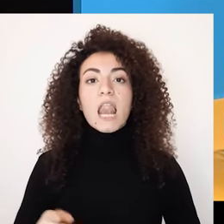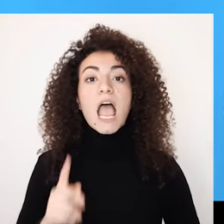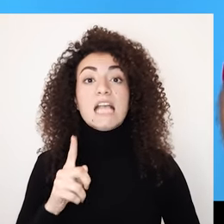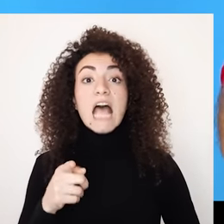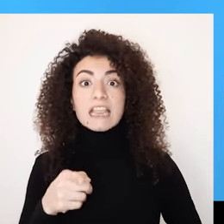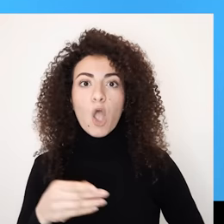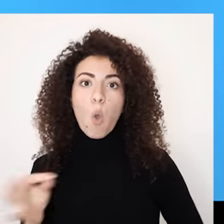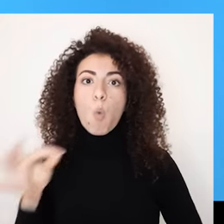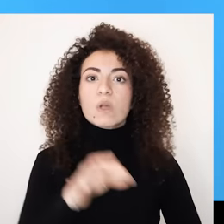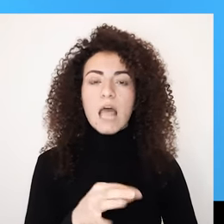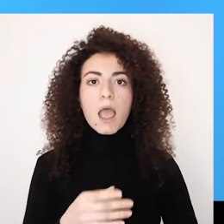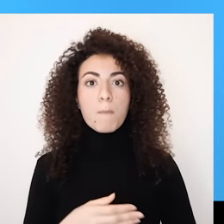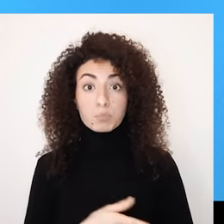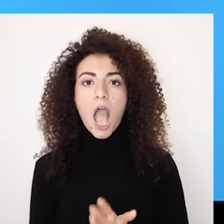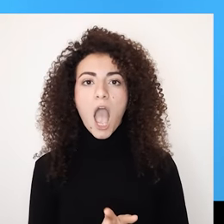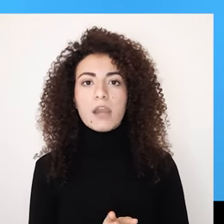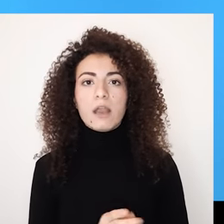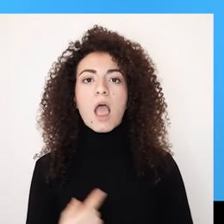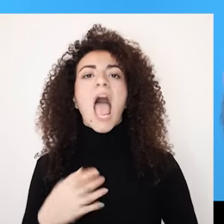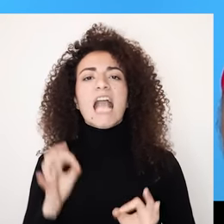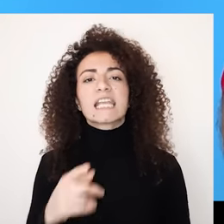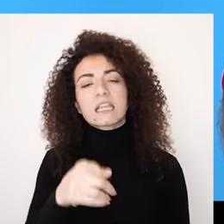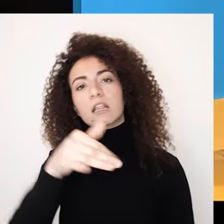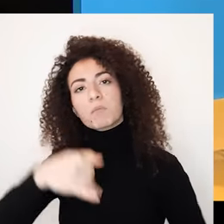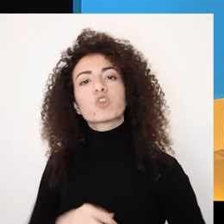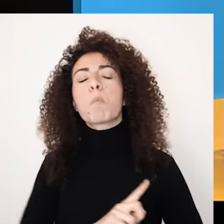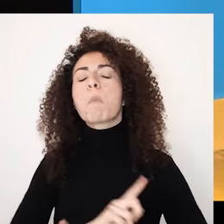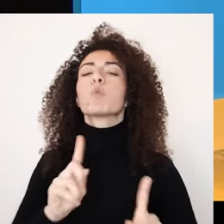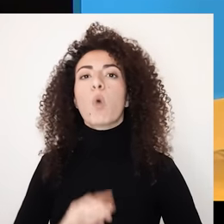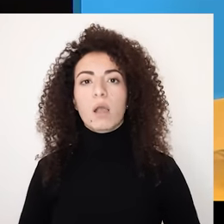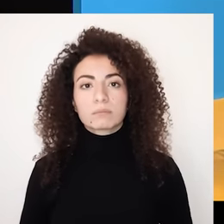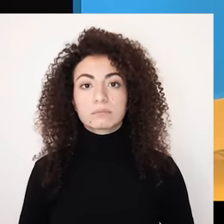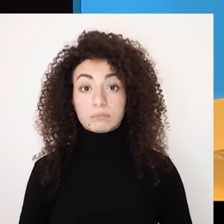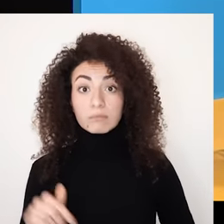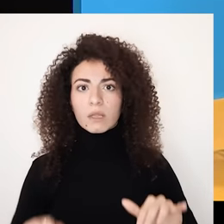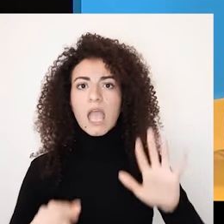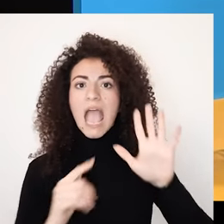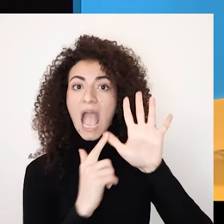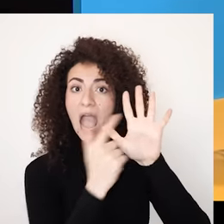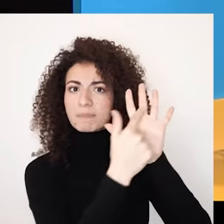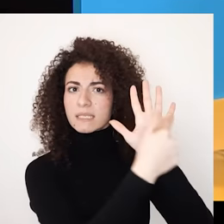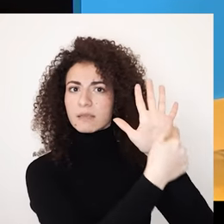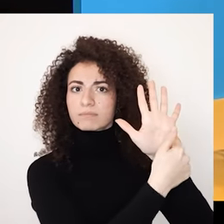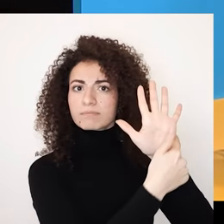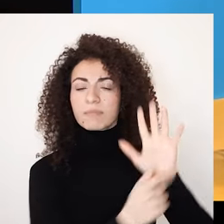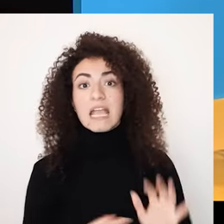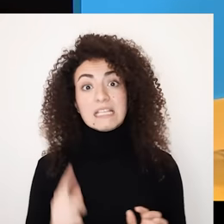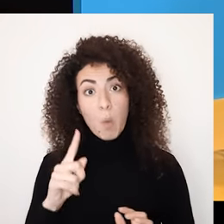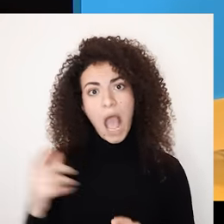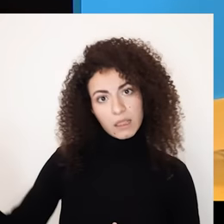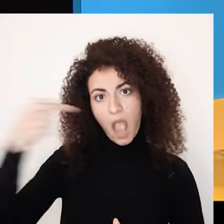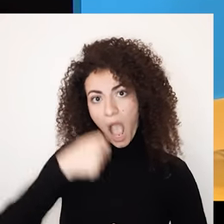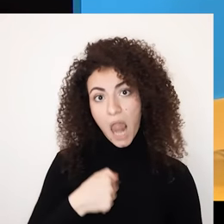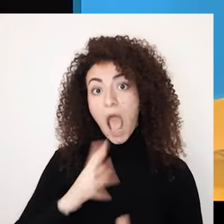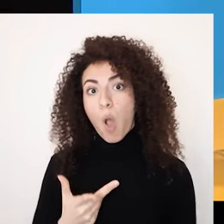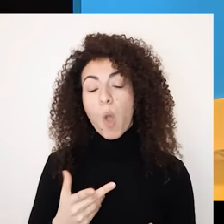مثلاً إذا وصلت متأخراً لن تجد مكاناً لك عند التعرض لهالأنواع الخمسة من الركائز أو لأحدها من قبل